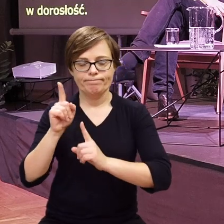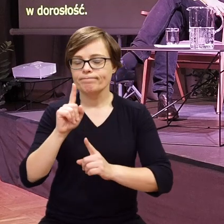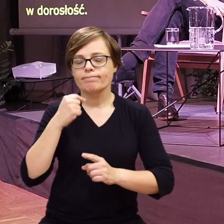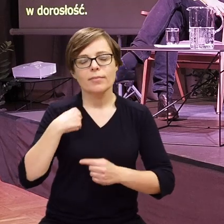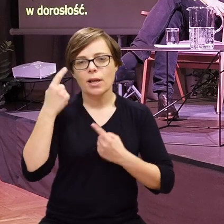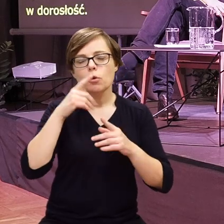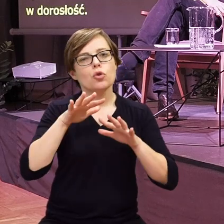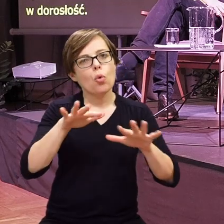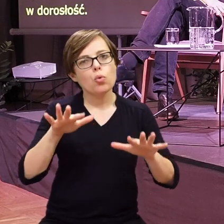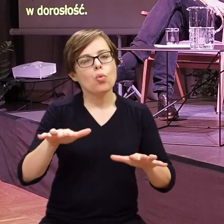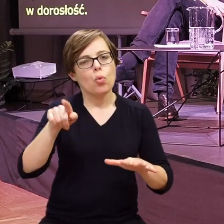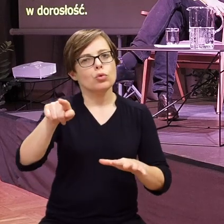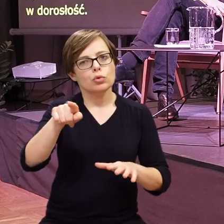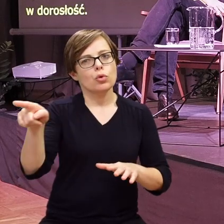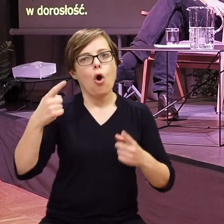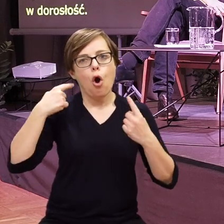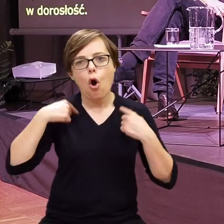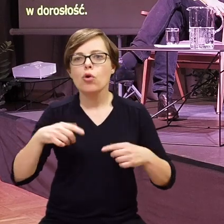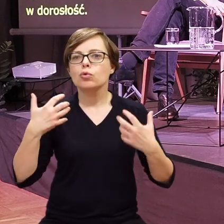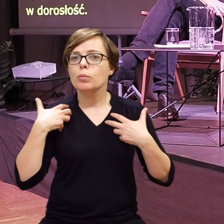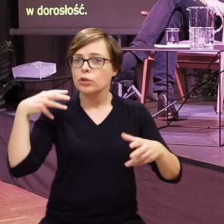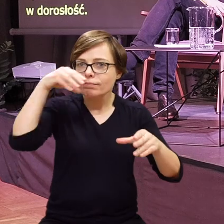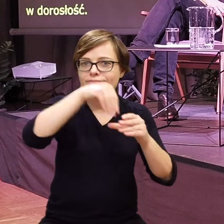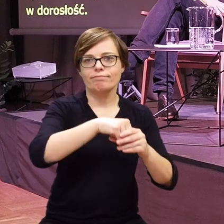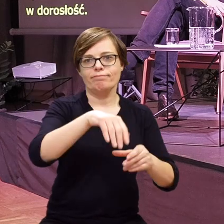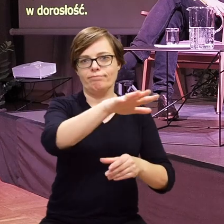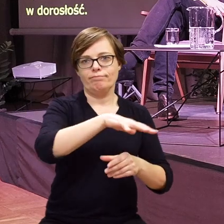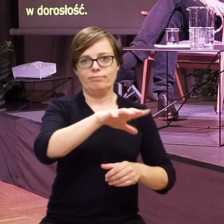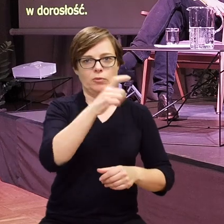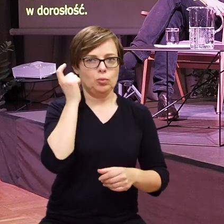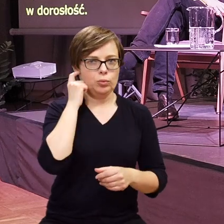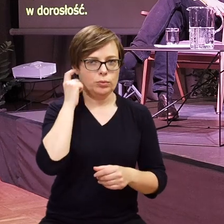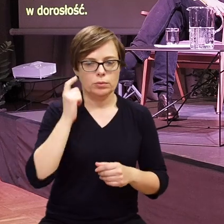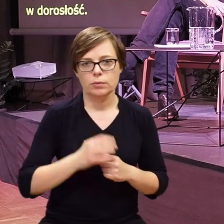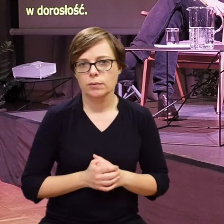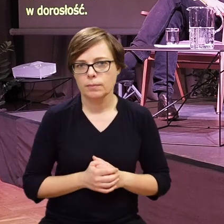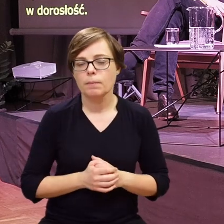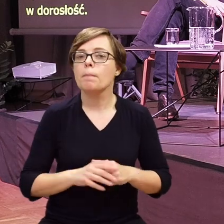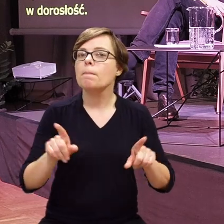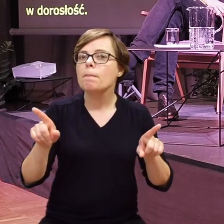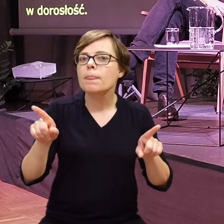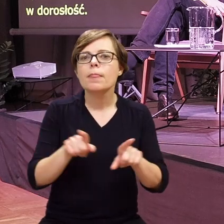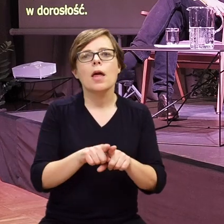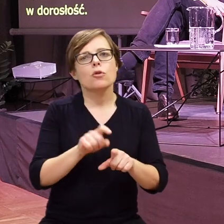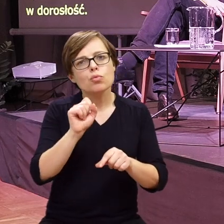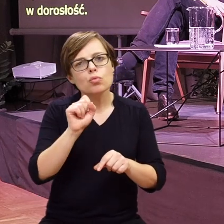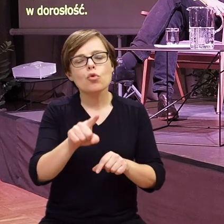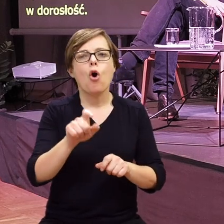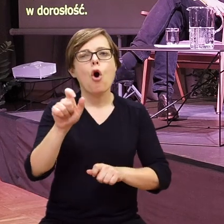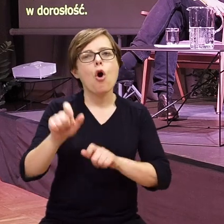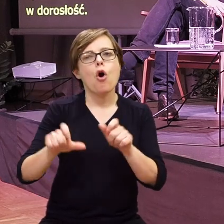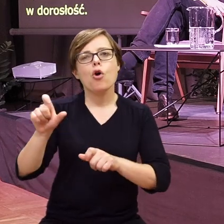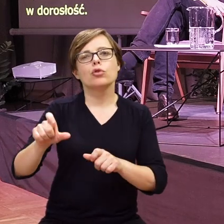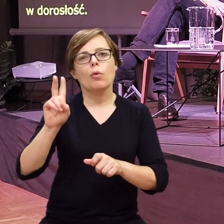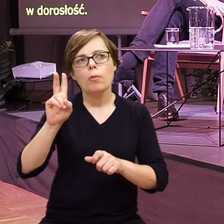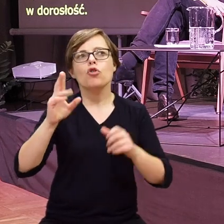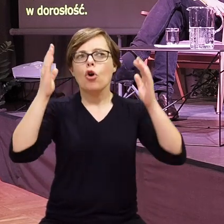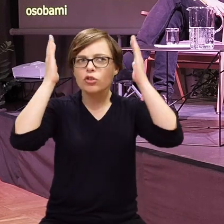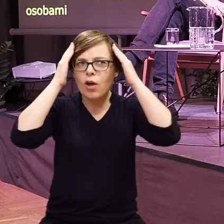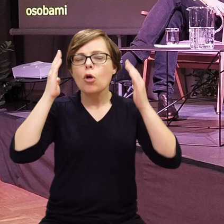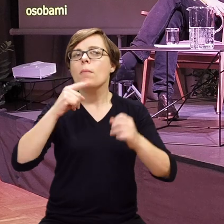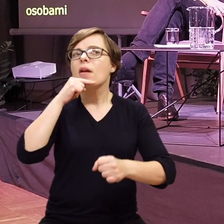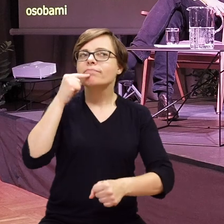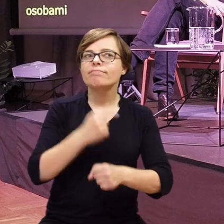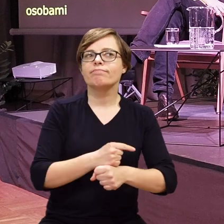Myślę, że bardzo wiele z tych osób funkcjonuje wśród osób słyszących. Są też osoby, które nie decydują się